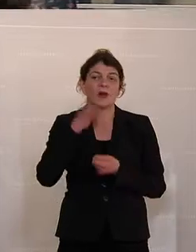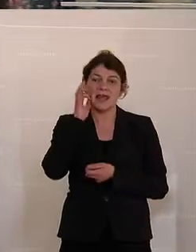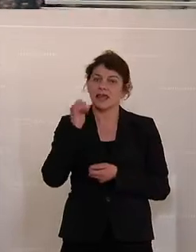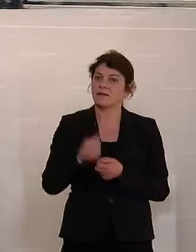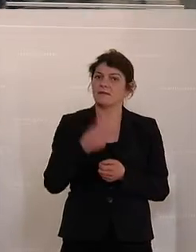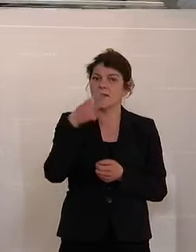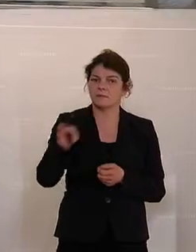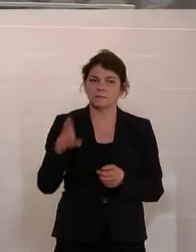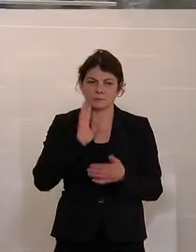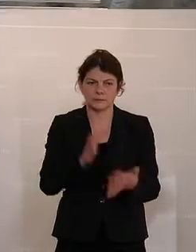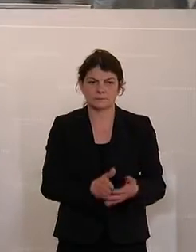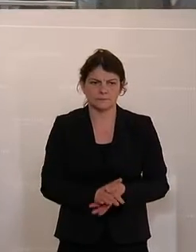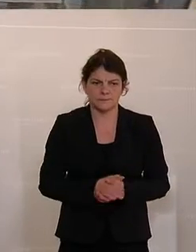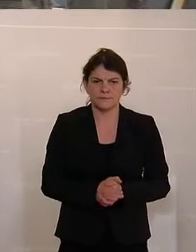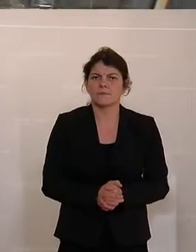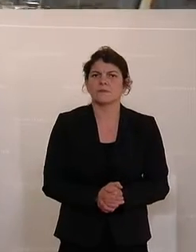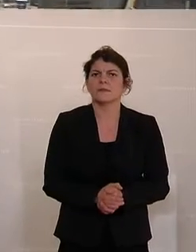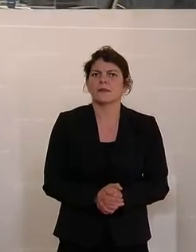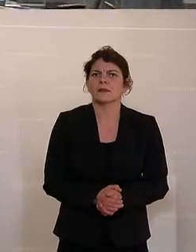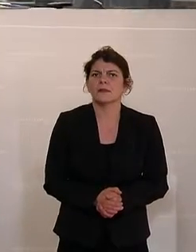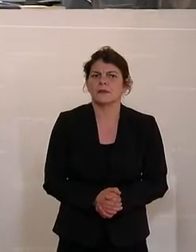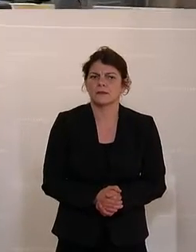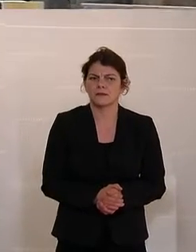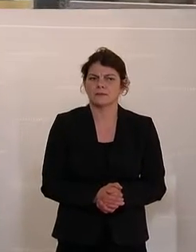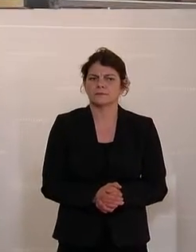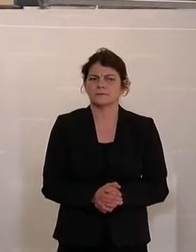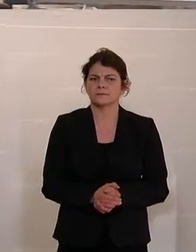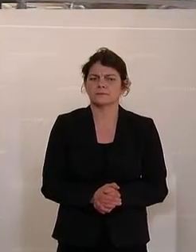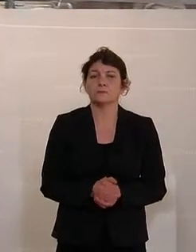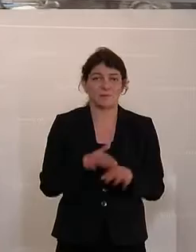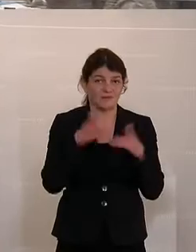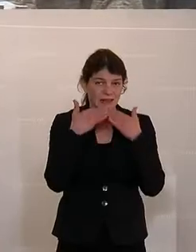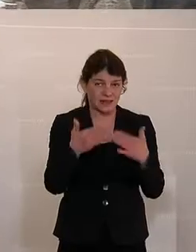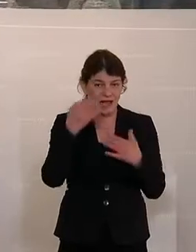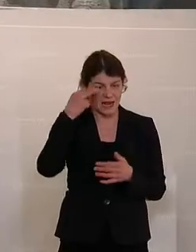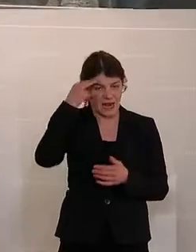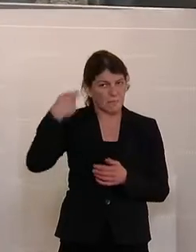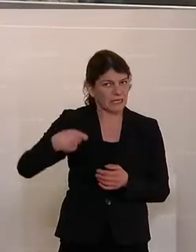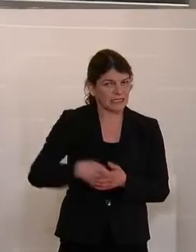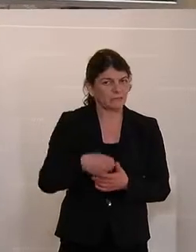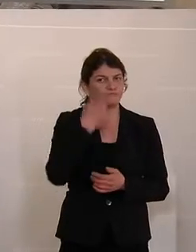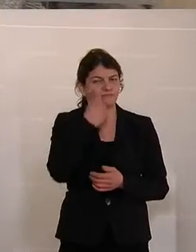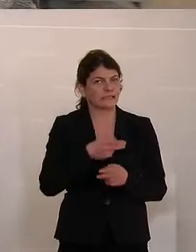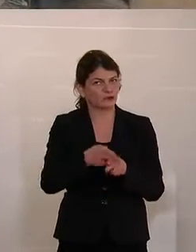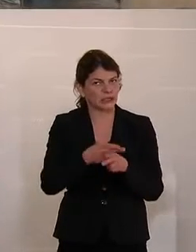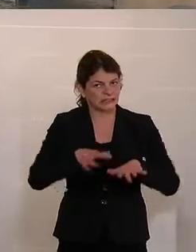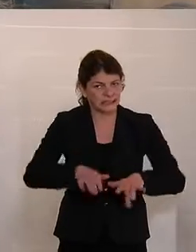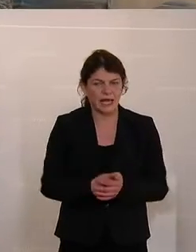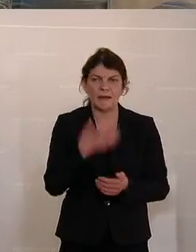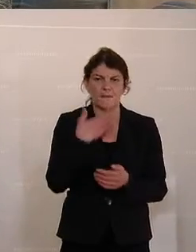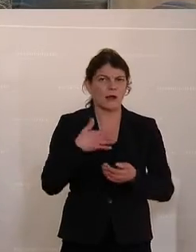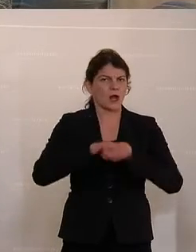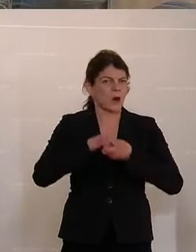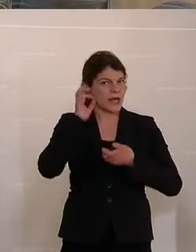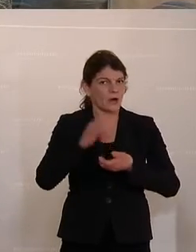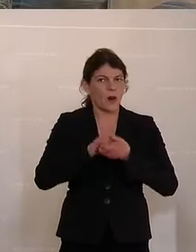Meine Damen und Herren, wir sind mitten in der Debatte zur Budgetuntergruppe Verkehr, Umwelt und Mobilität. Am Wort ist Tanja Graf von der